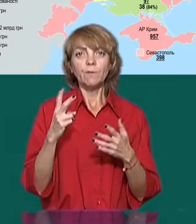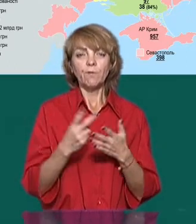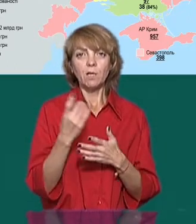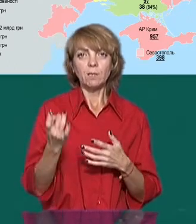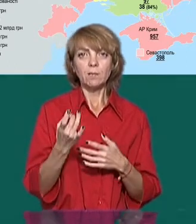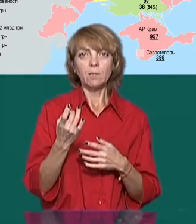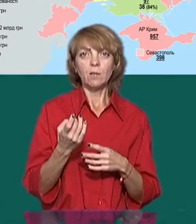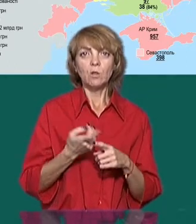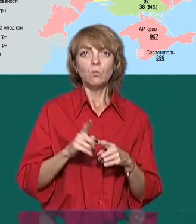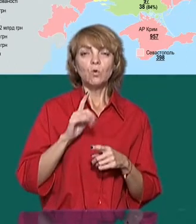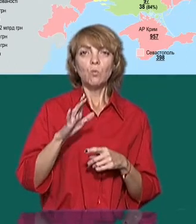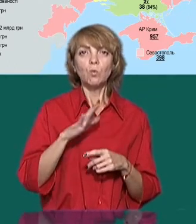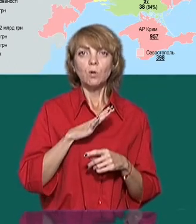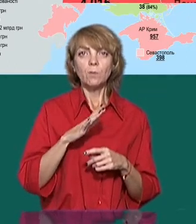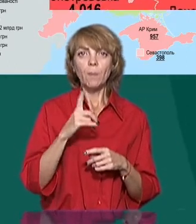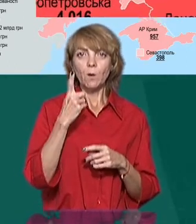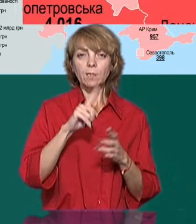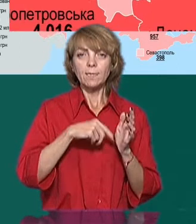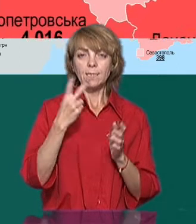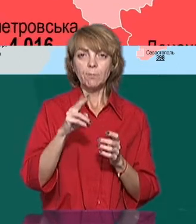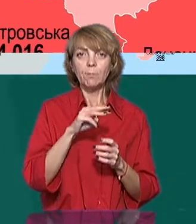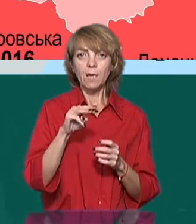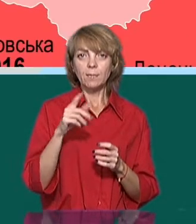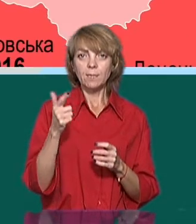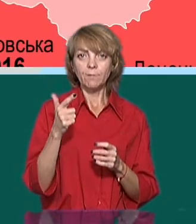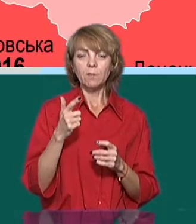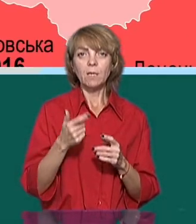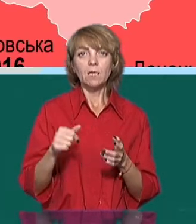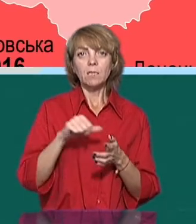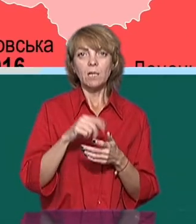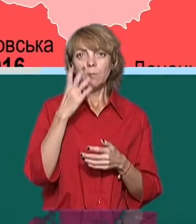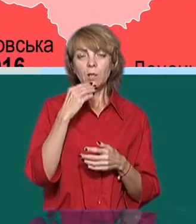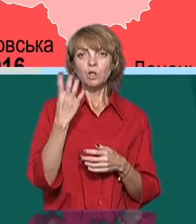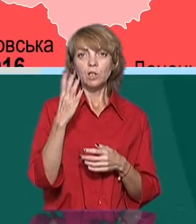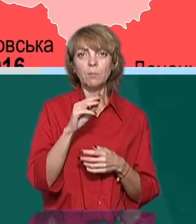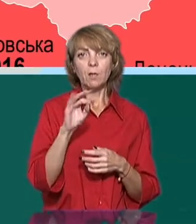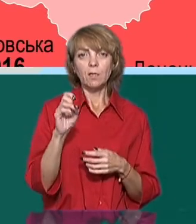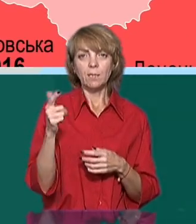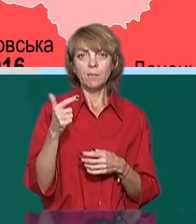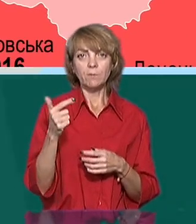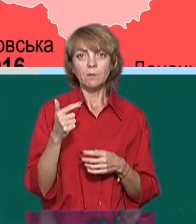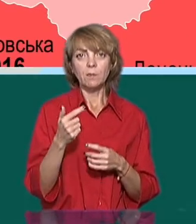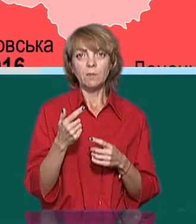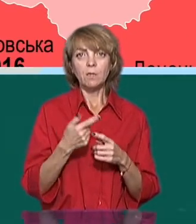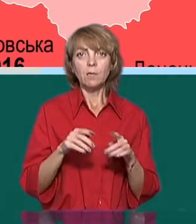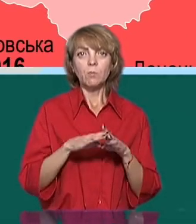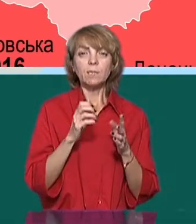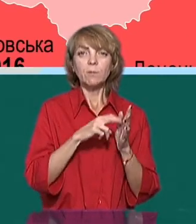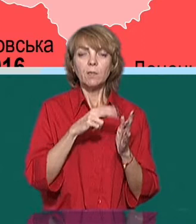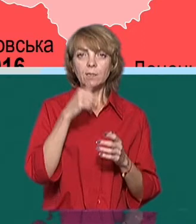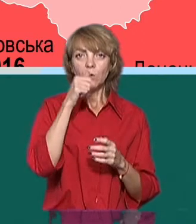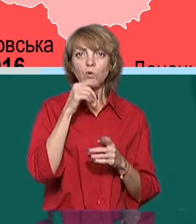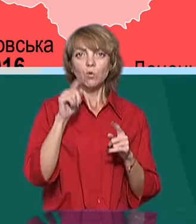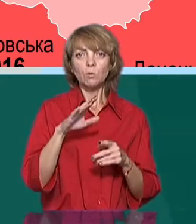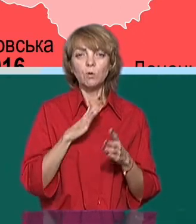рази, тому що було 1,7 мільярда гривень, стало майже 4 мільярди гривень. Є для порівняння ще 17 рік, коли